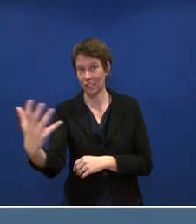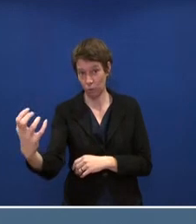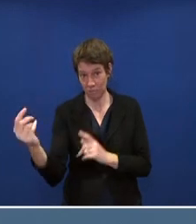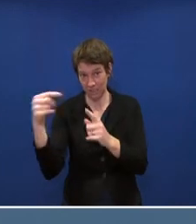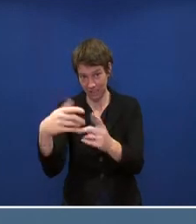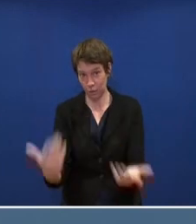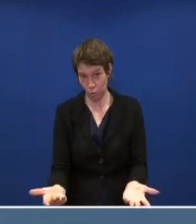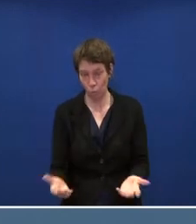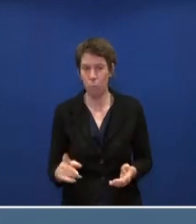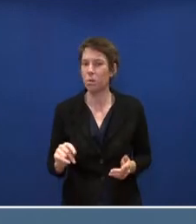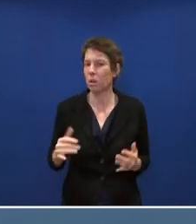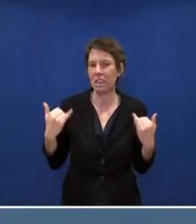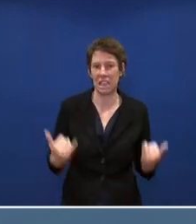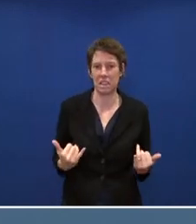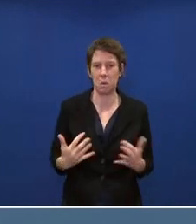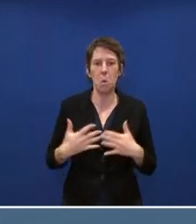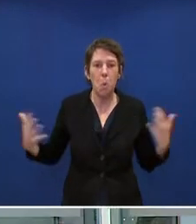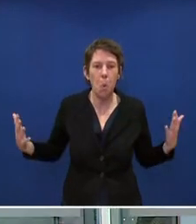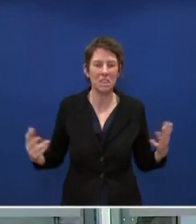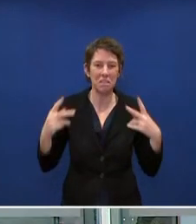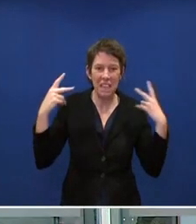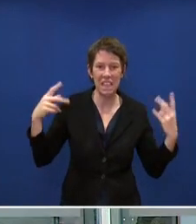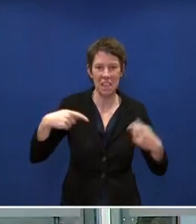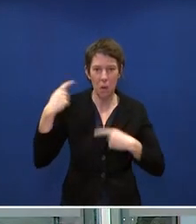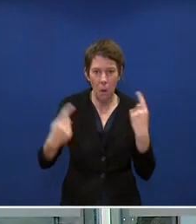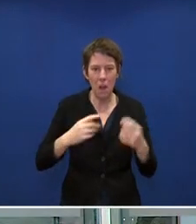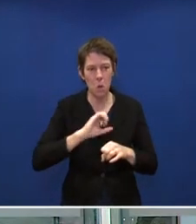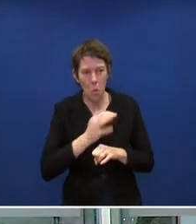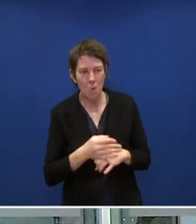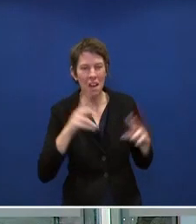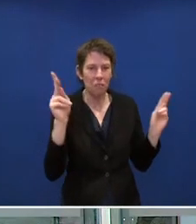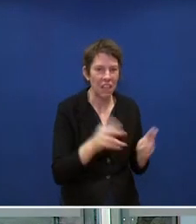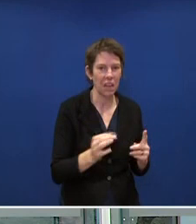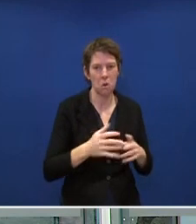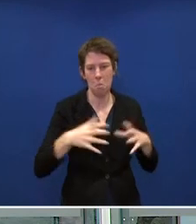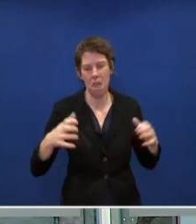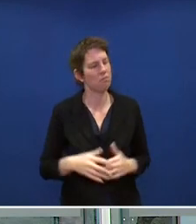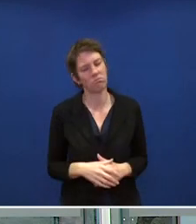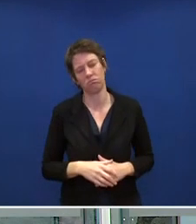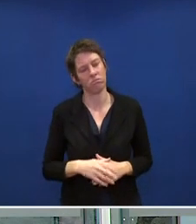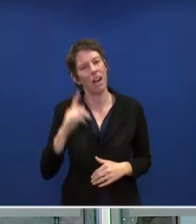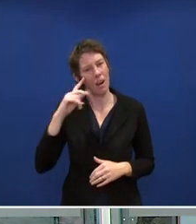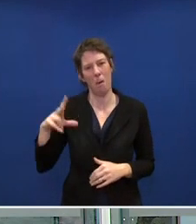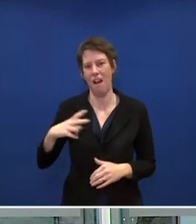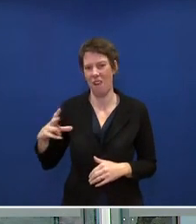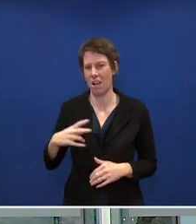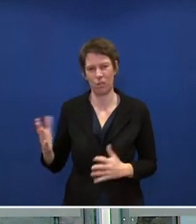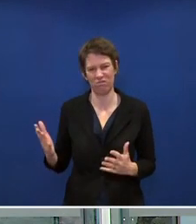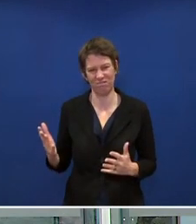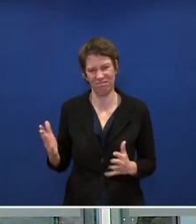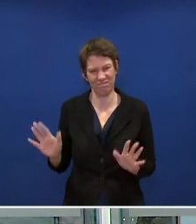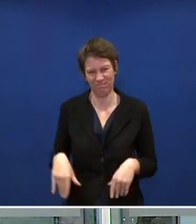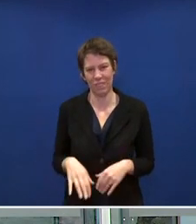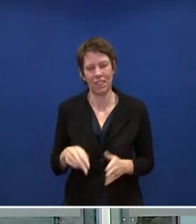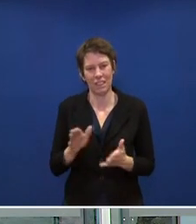Insofern spielt das keine große entscheidende Rolle. Da würde ich wirklich da die Erwartung schon mal